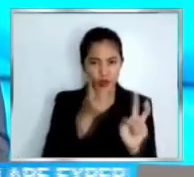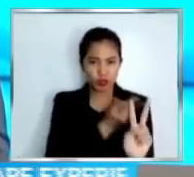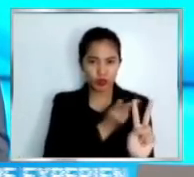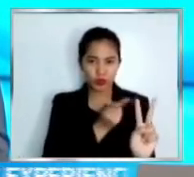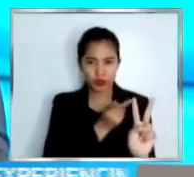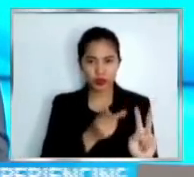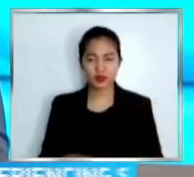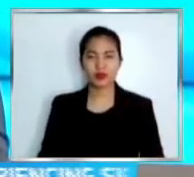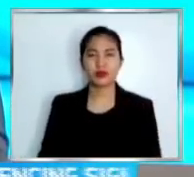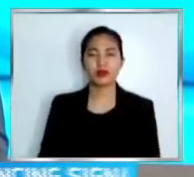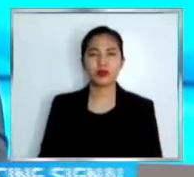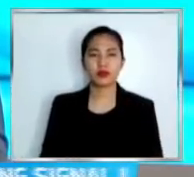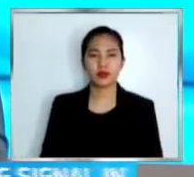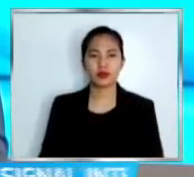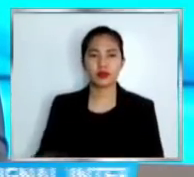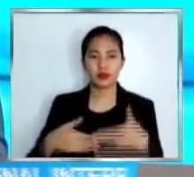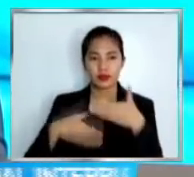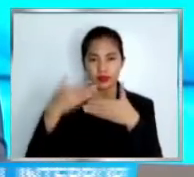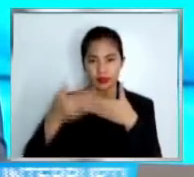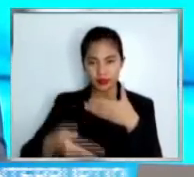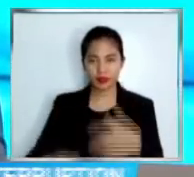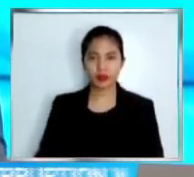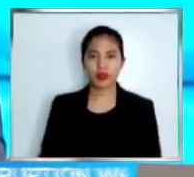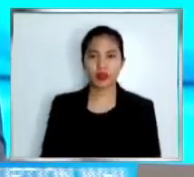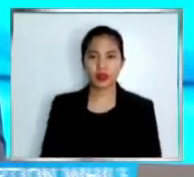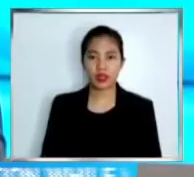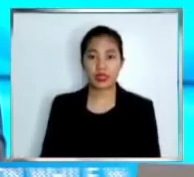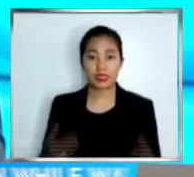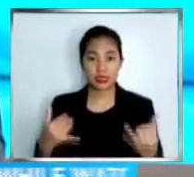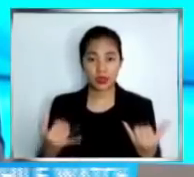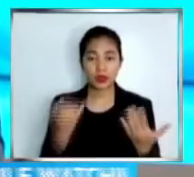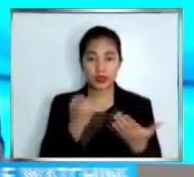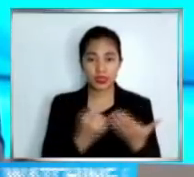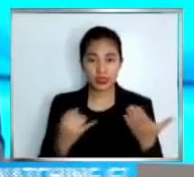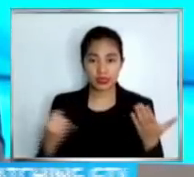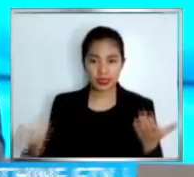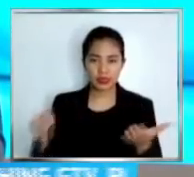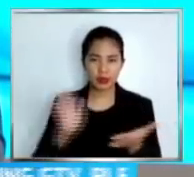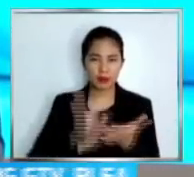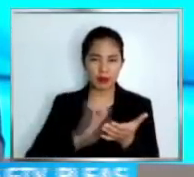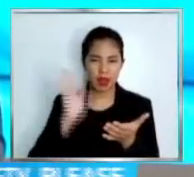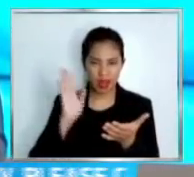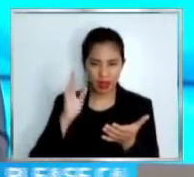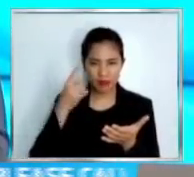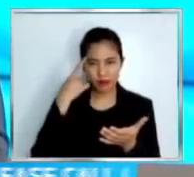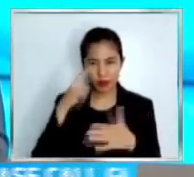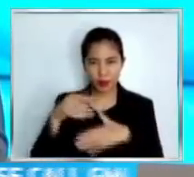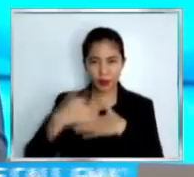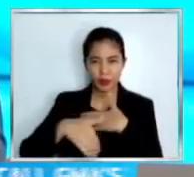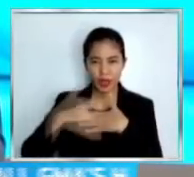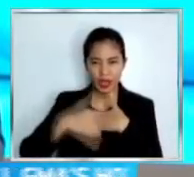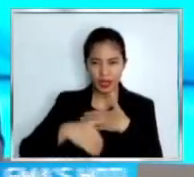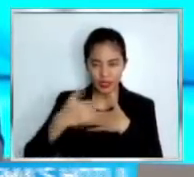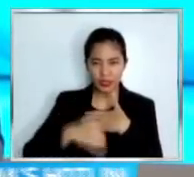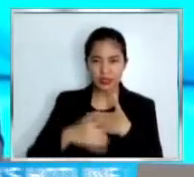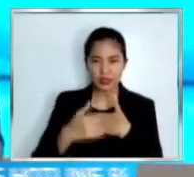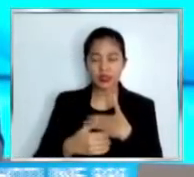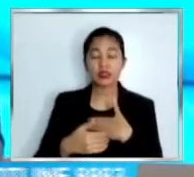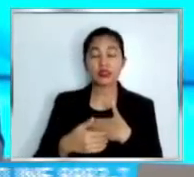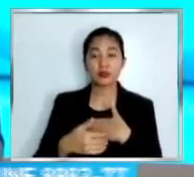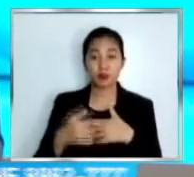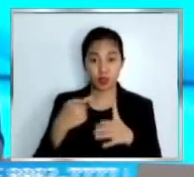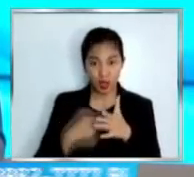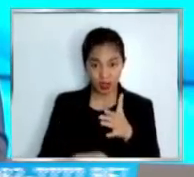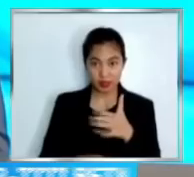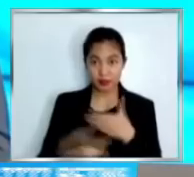Samanta dahil sa pagmahal ng mga sangkap sa paggawa ng tinapay, nagtaas na ng presyo ang ilan. May iba namang ang mga tinapay nila